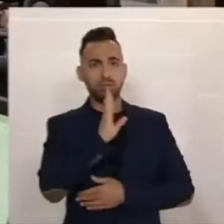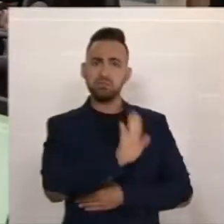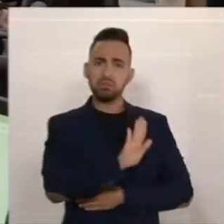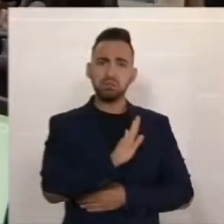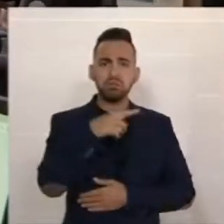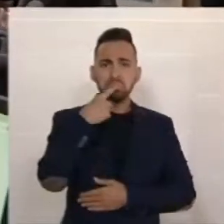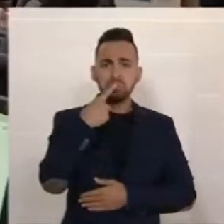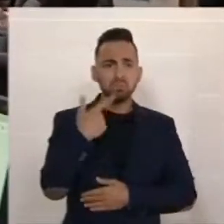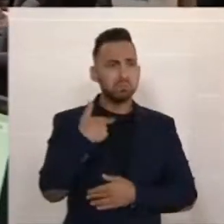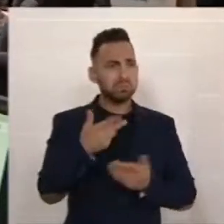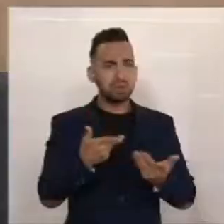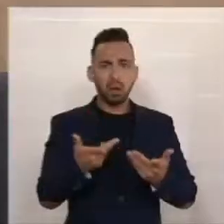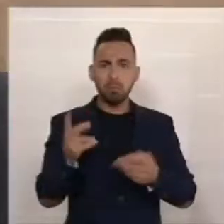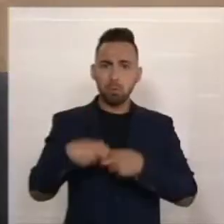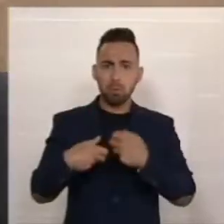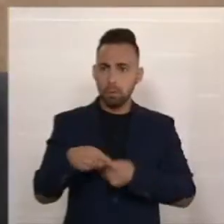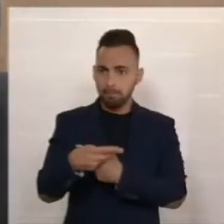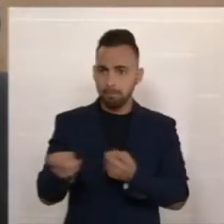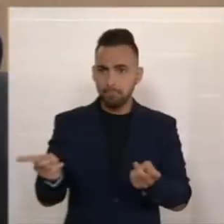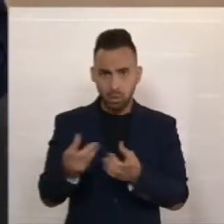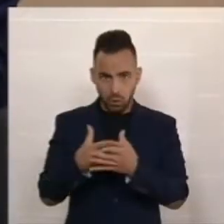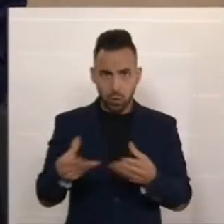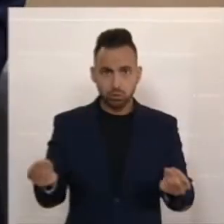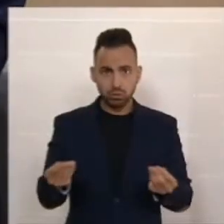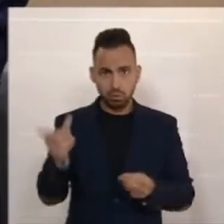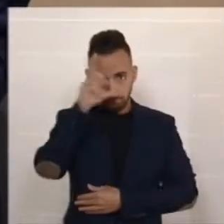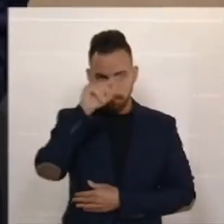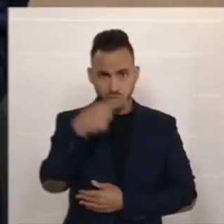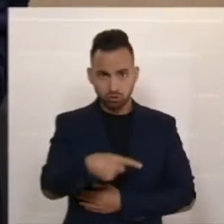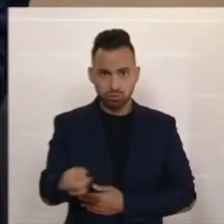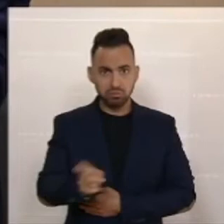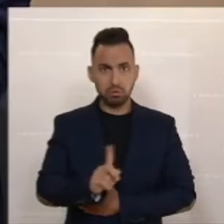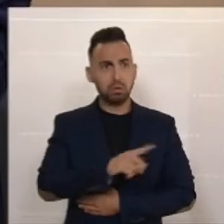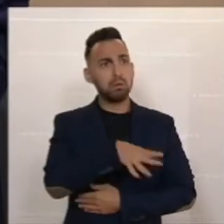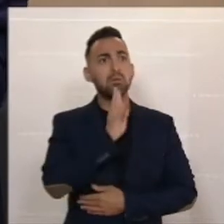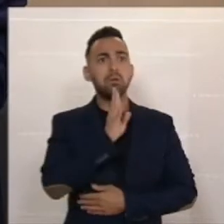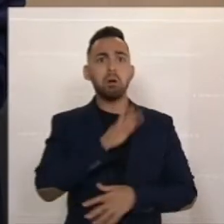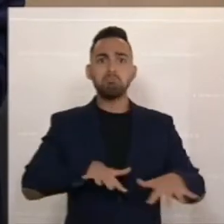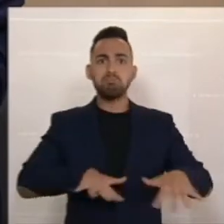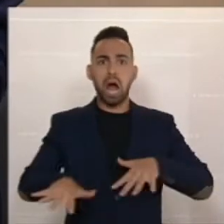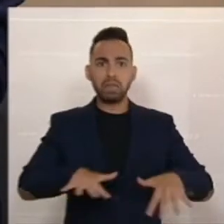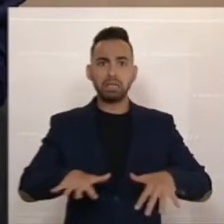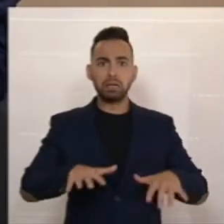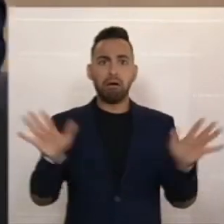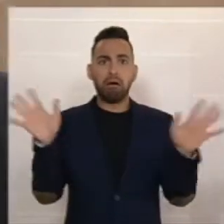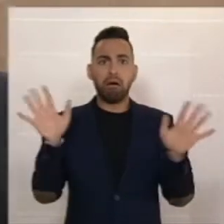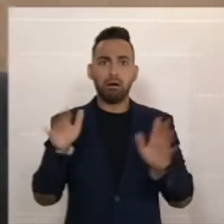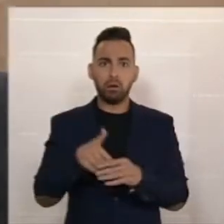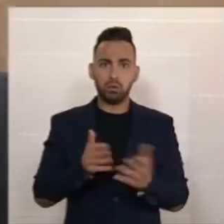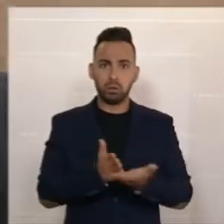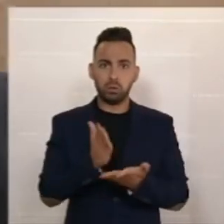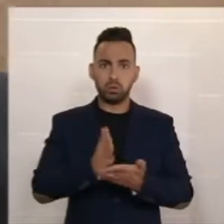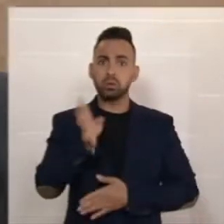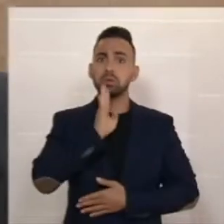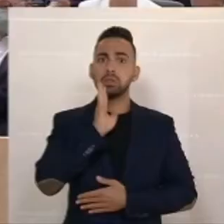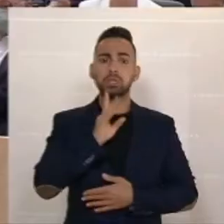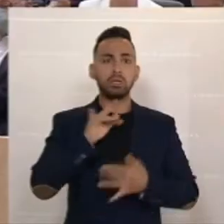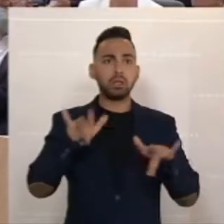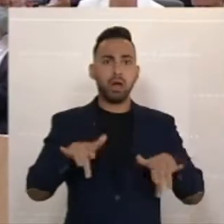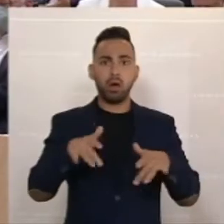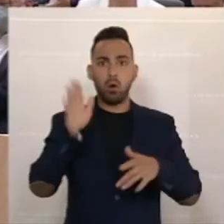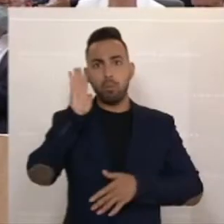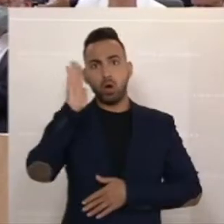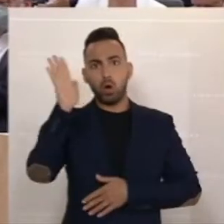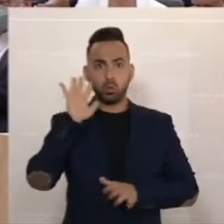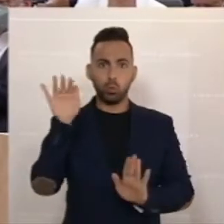von Ihrer Seite lösen Sie Probleme der Menschen. Ganz im Gegenteil, wir erleben Panikmache, Hysterie, ein Szenario des